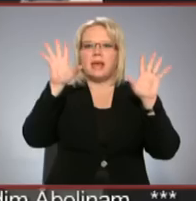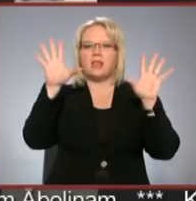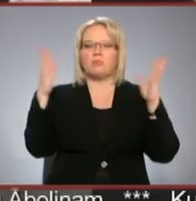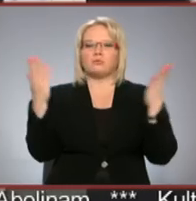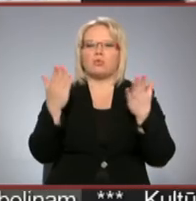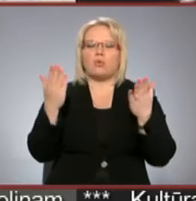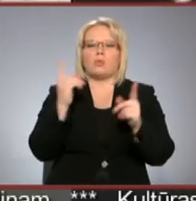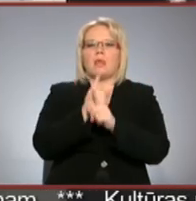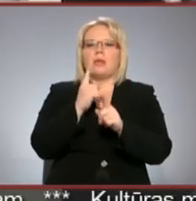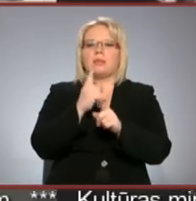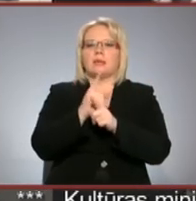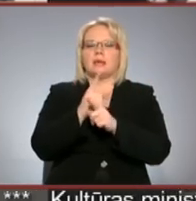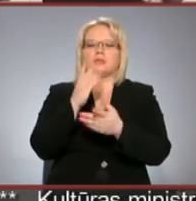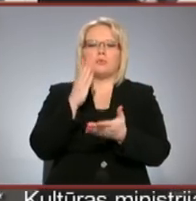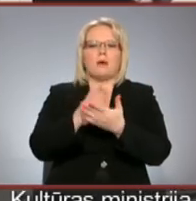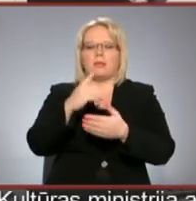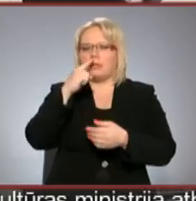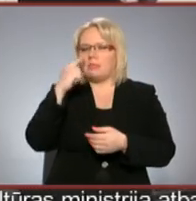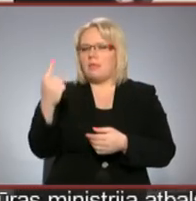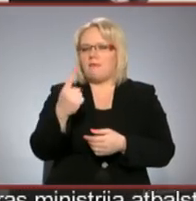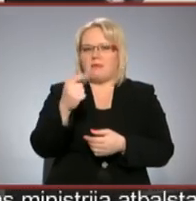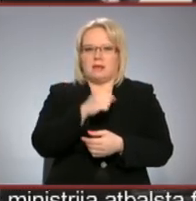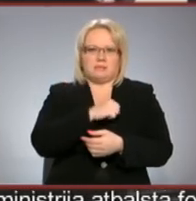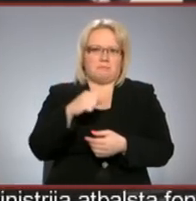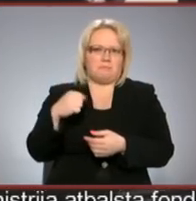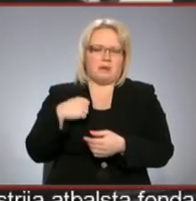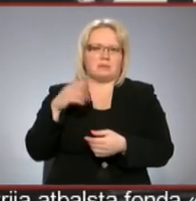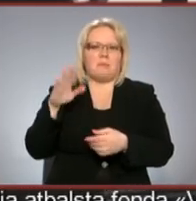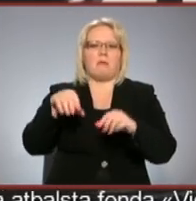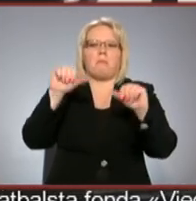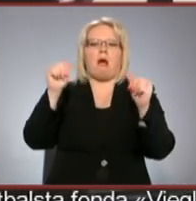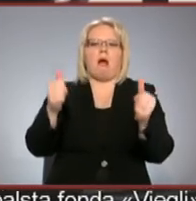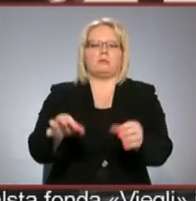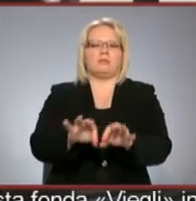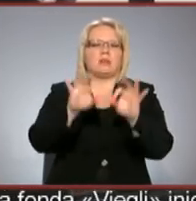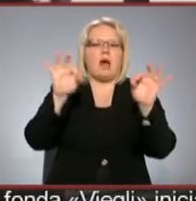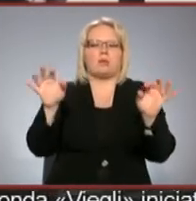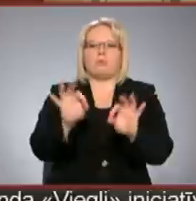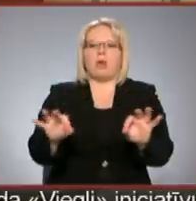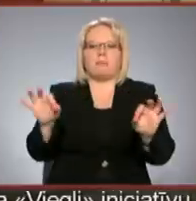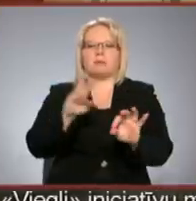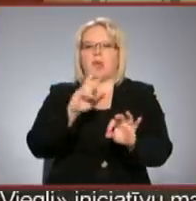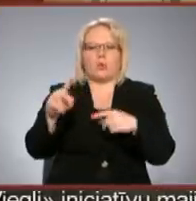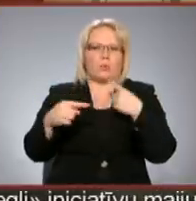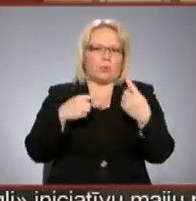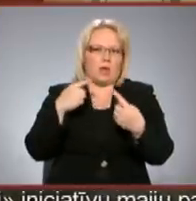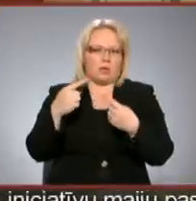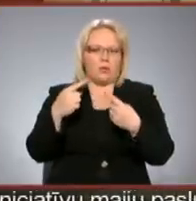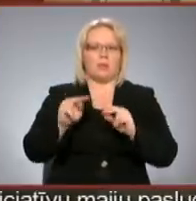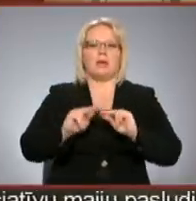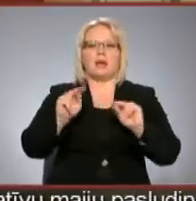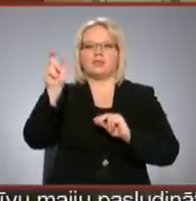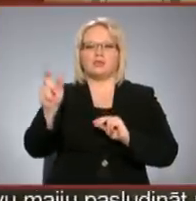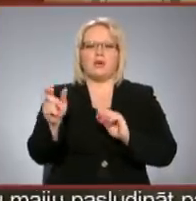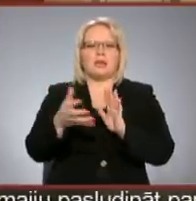manuprāt, nedrīkst notikt neviens akts. Par mākslu sāktu nemaz nerunājot. Režisori izmanto vairākus